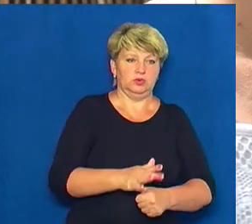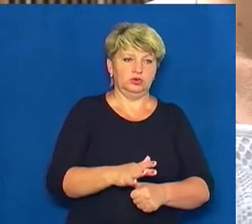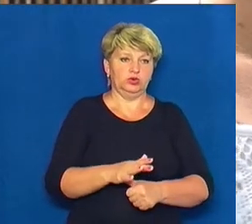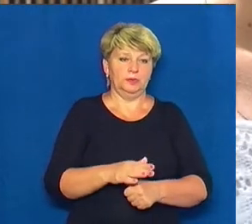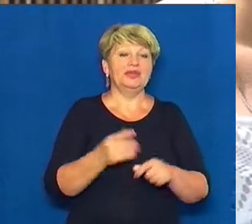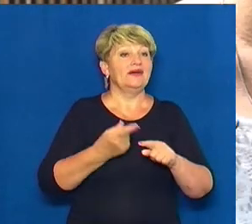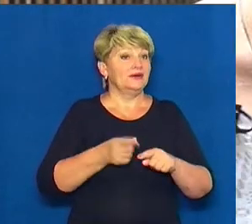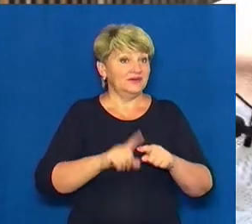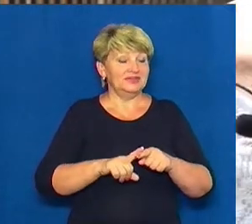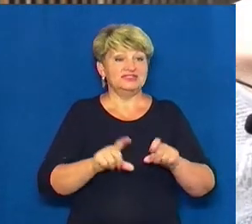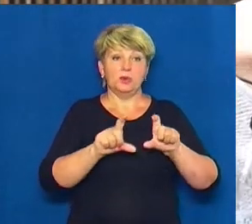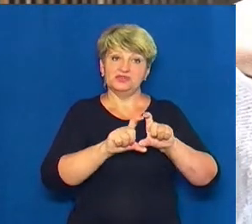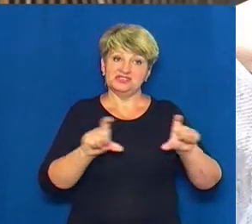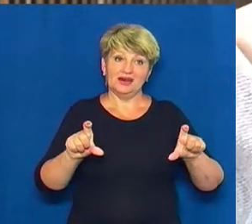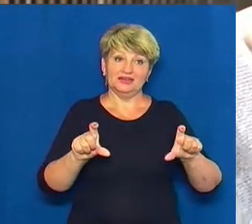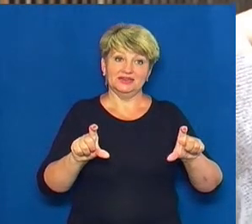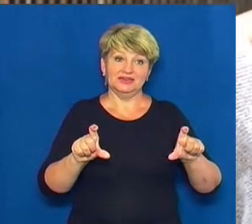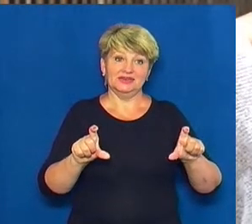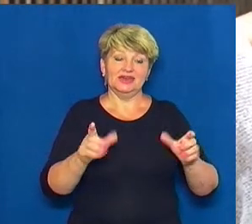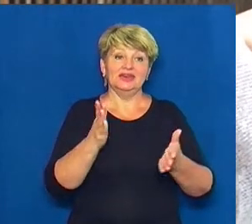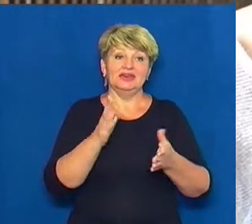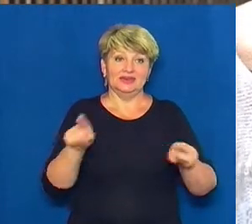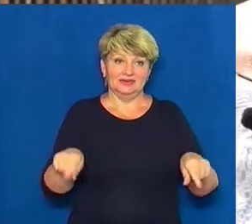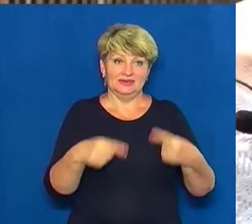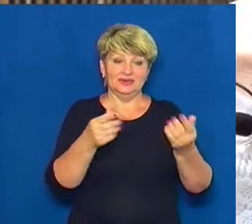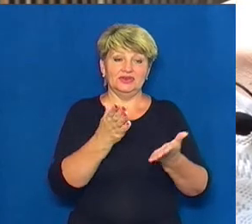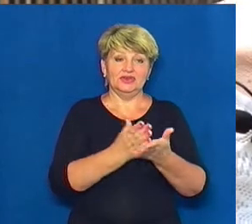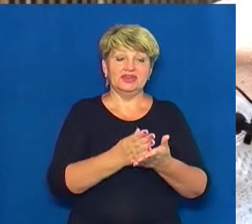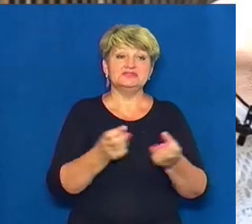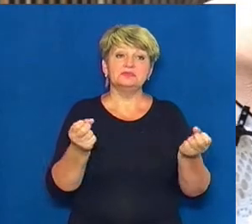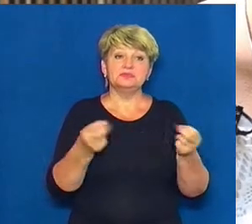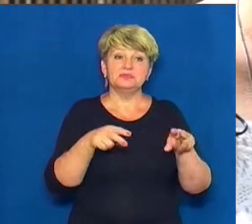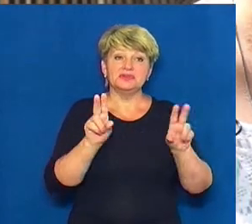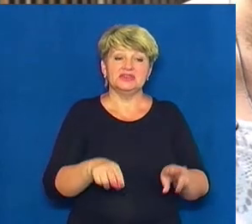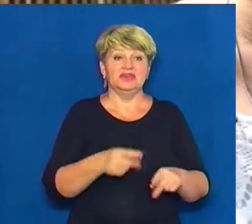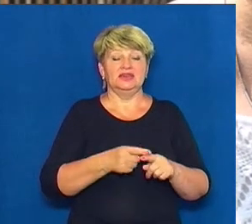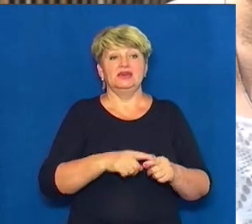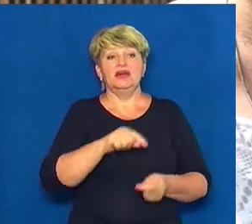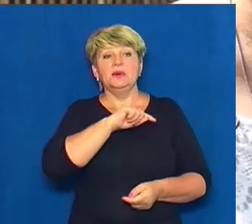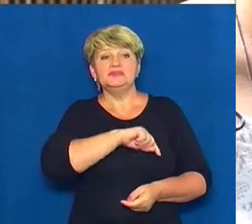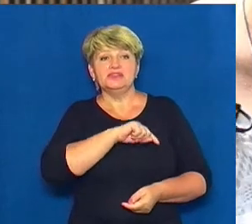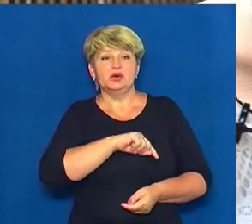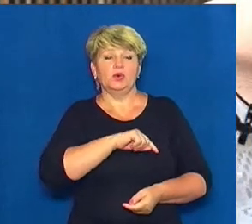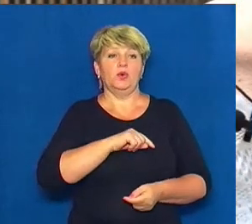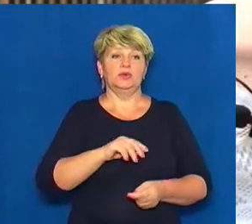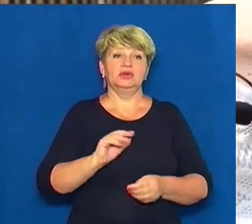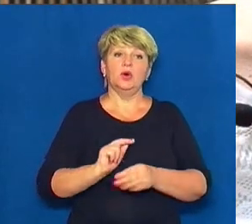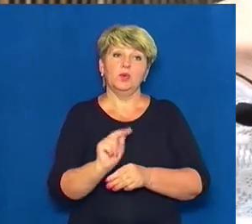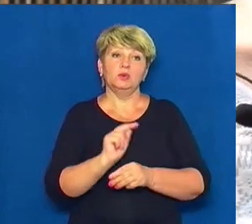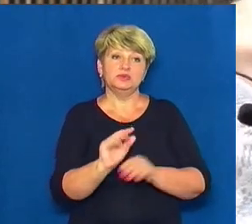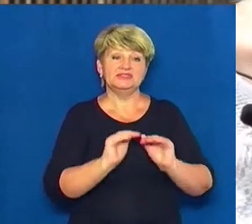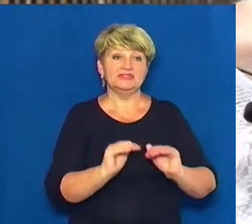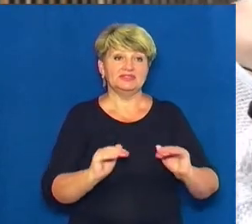закладі є такі спеціалісти, як психологи, логопеди, дефектологи. Вони навчають дітей,